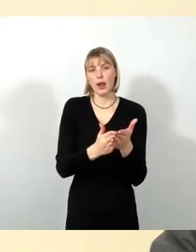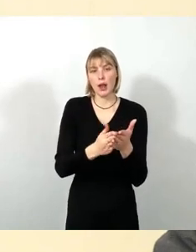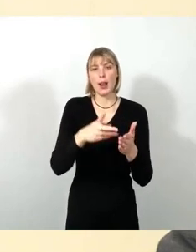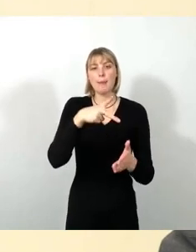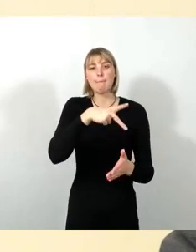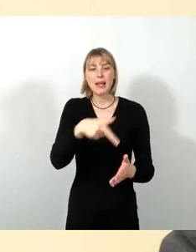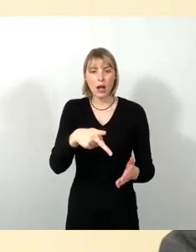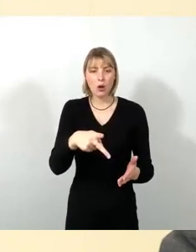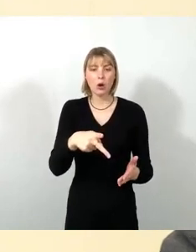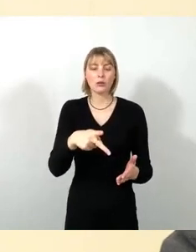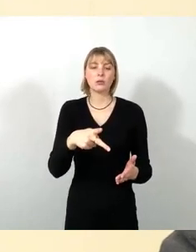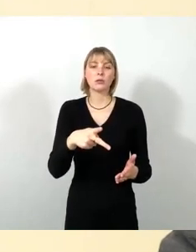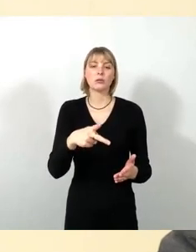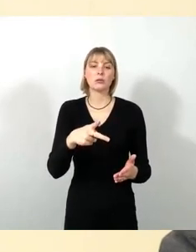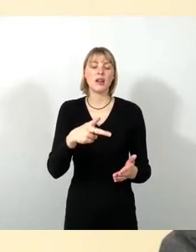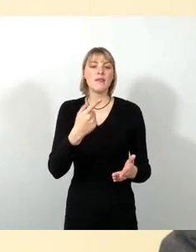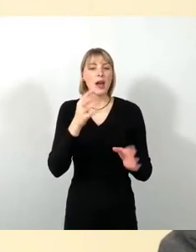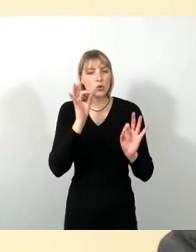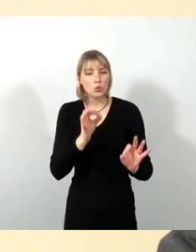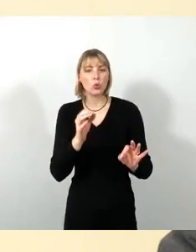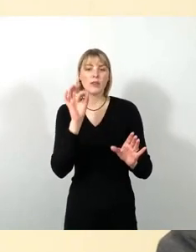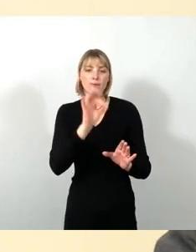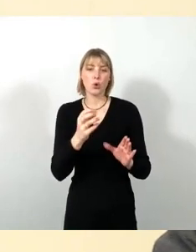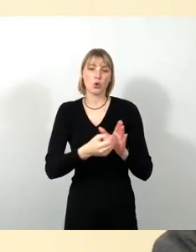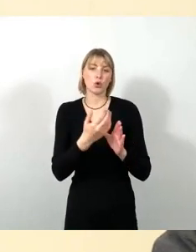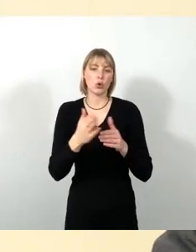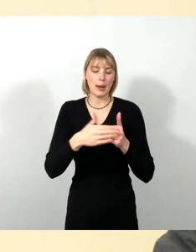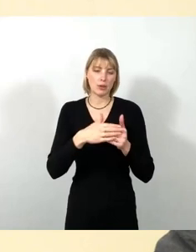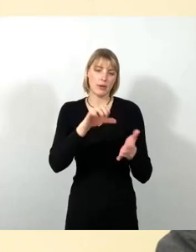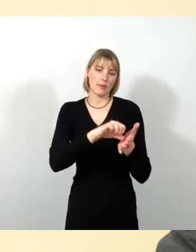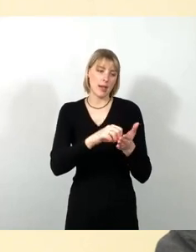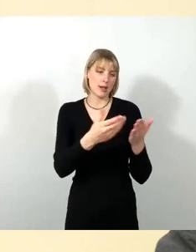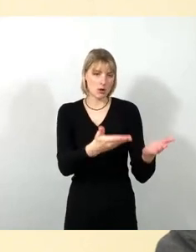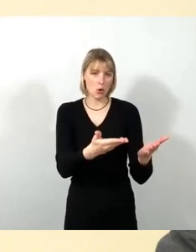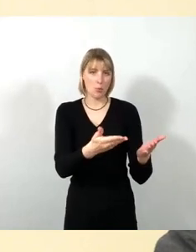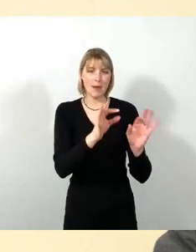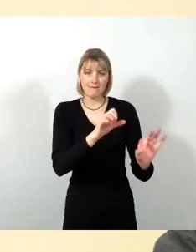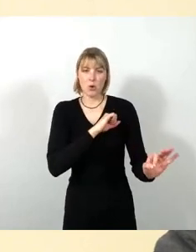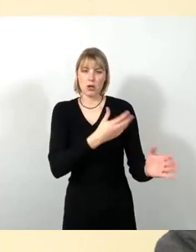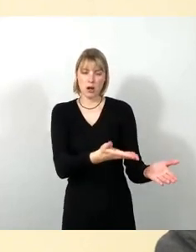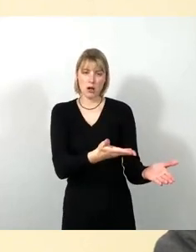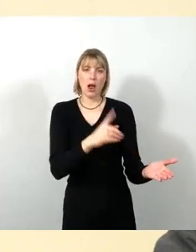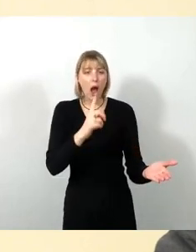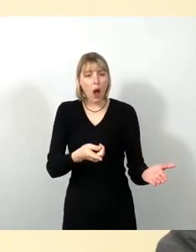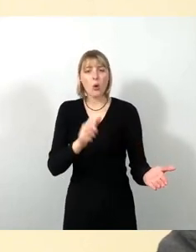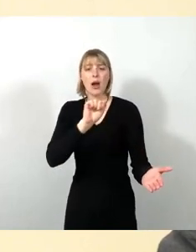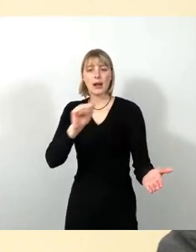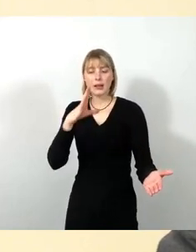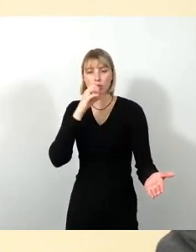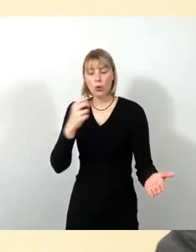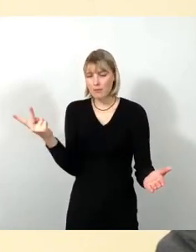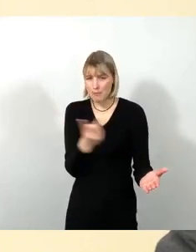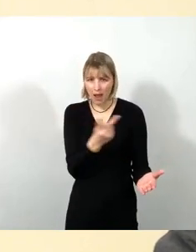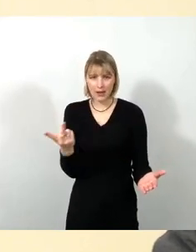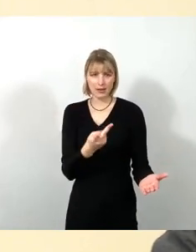Pentakon sinnfällig wäre, als Kulturnachbarschaftszentrum zu entwickeln, als insbesondere auch den Akazienhof, nämlich beide Standorte. Und Herr Barth hat auch